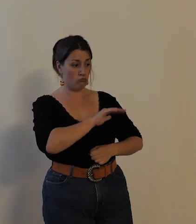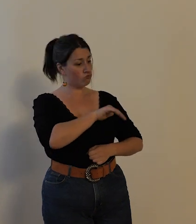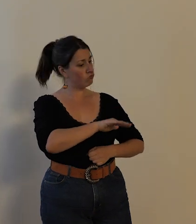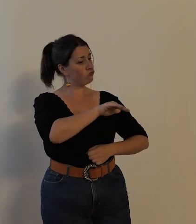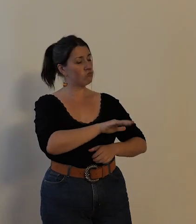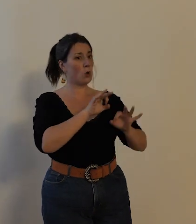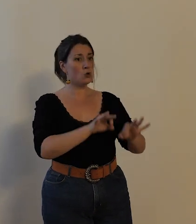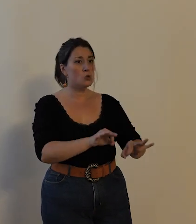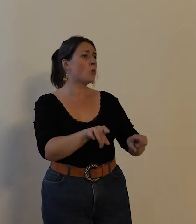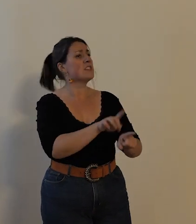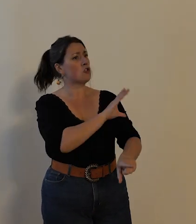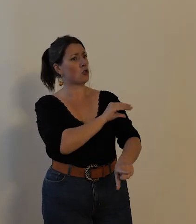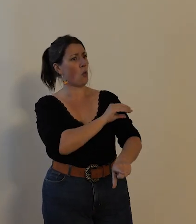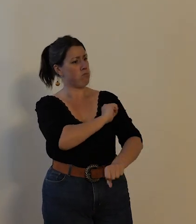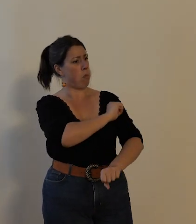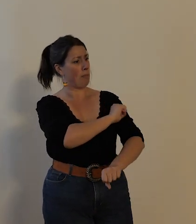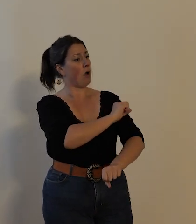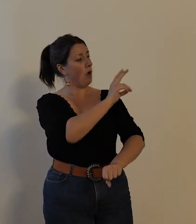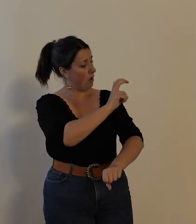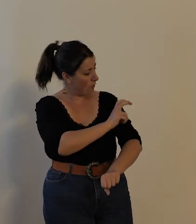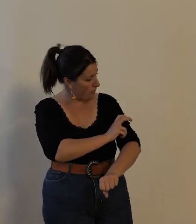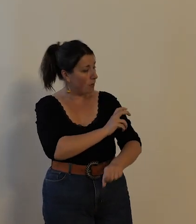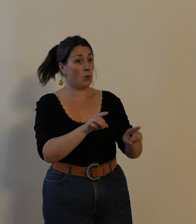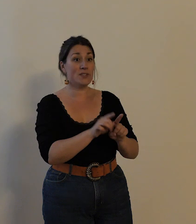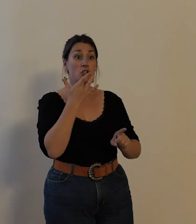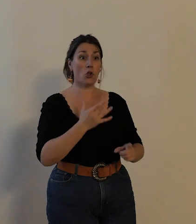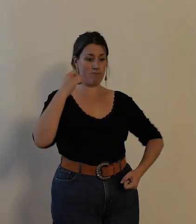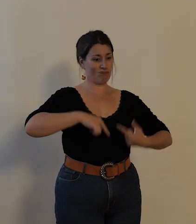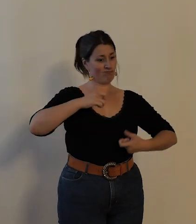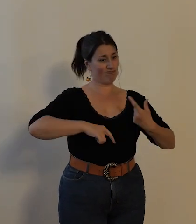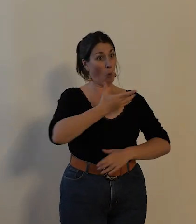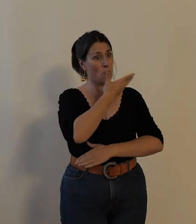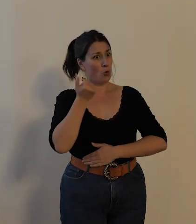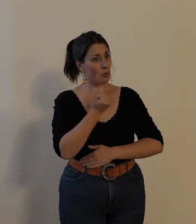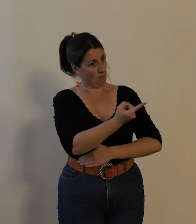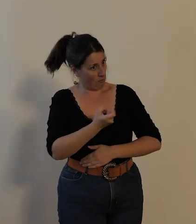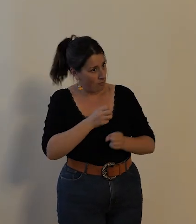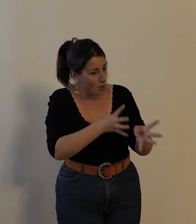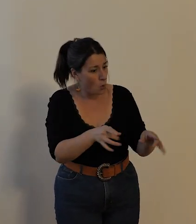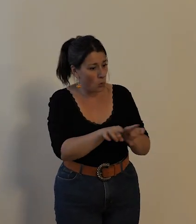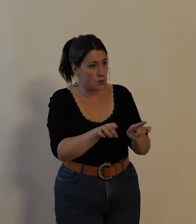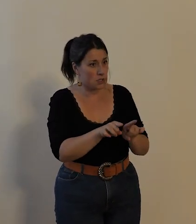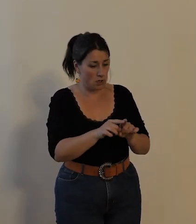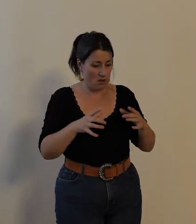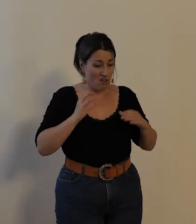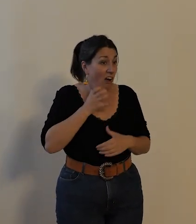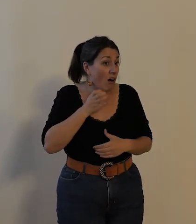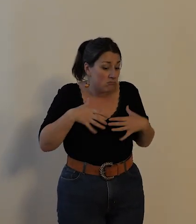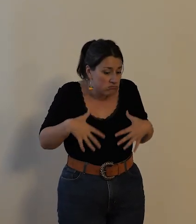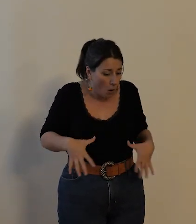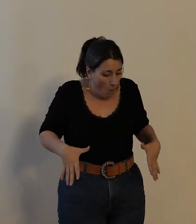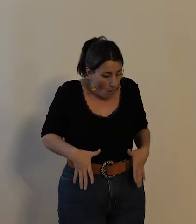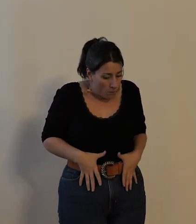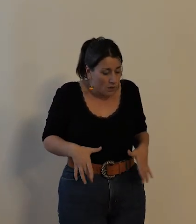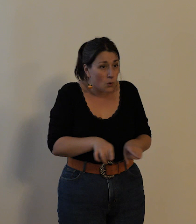la tension amélioration de la circulation du sang irrigation du cerveau diminution des graisses développement des muscles diminution des